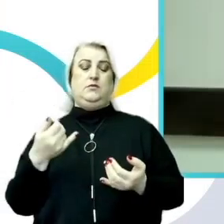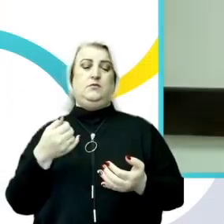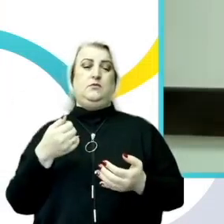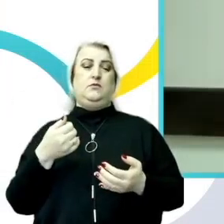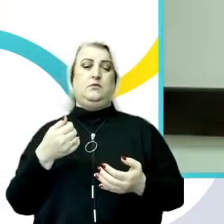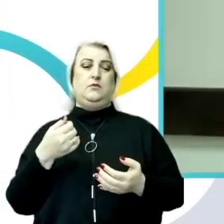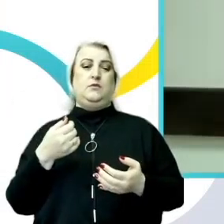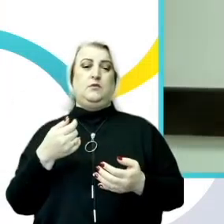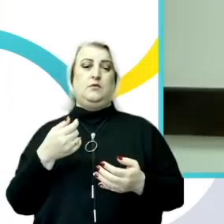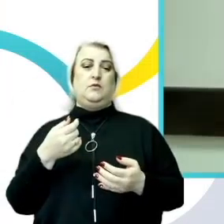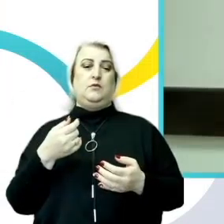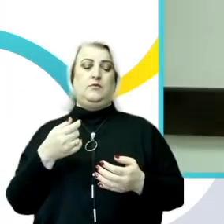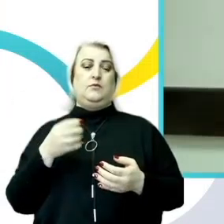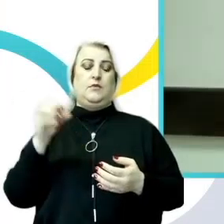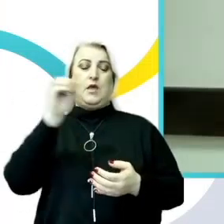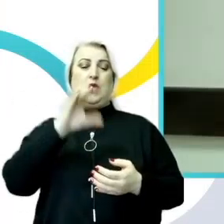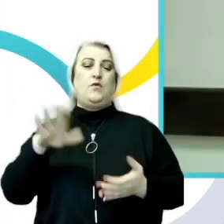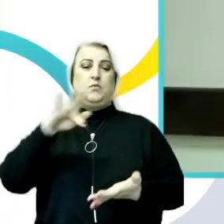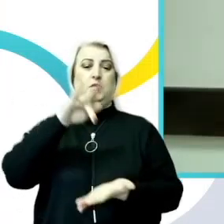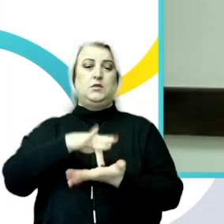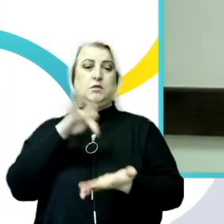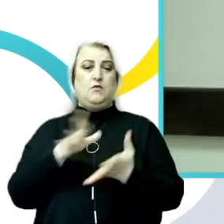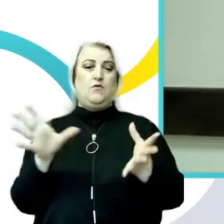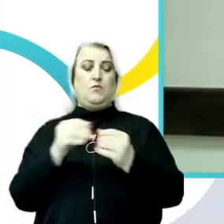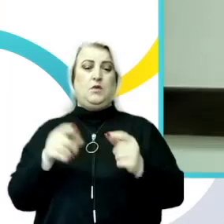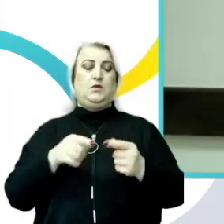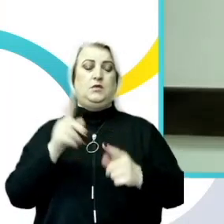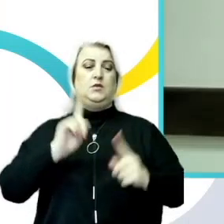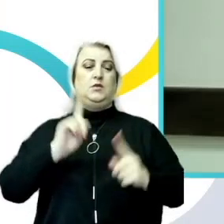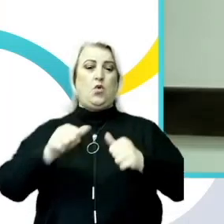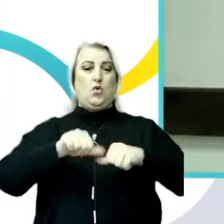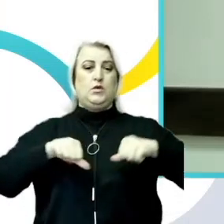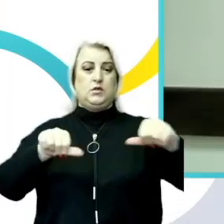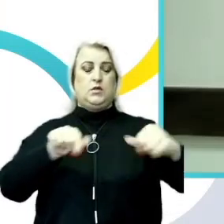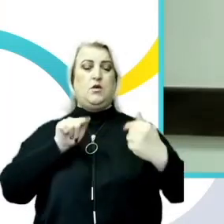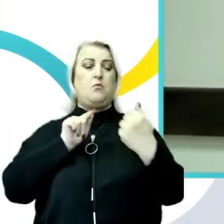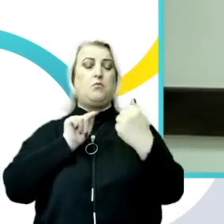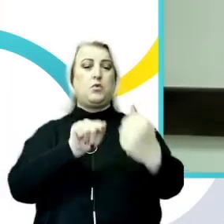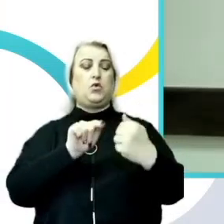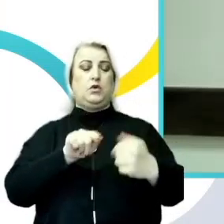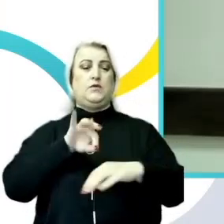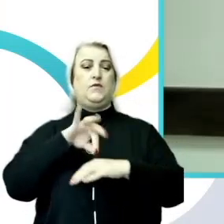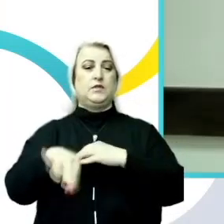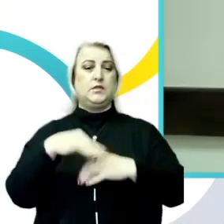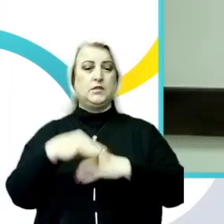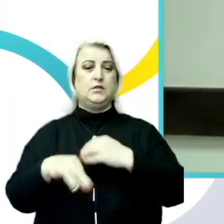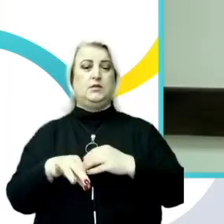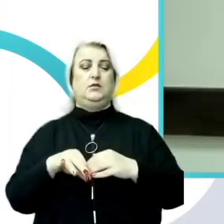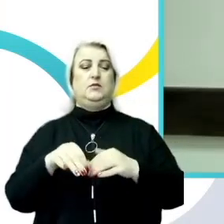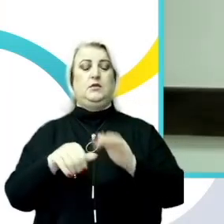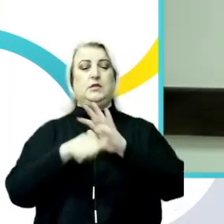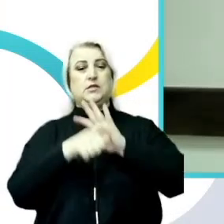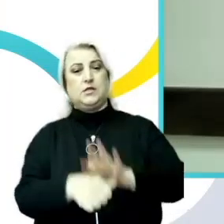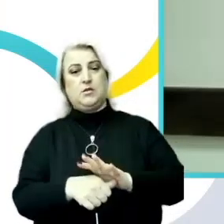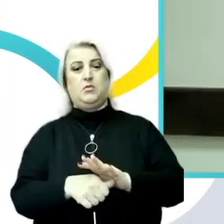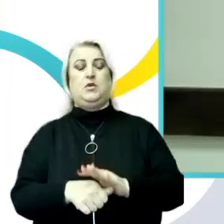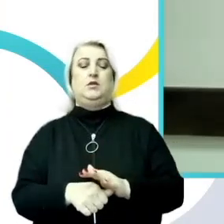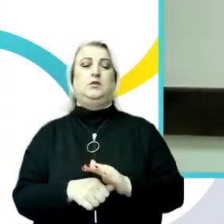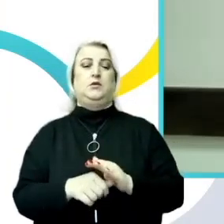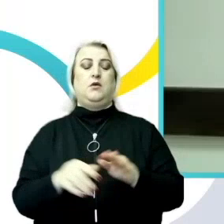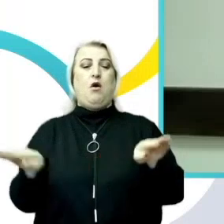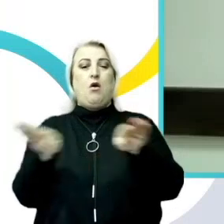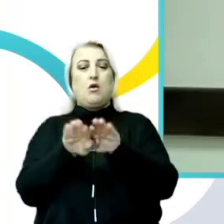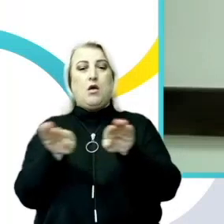pentru Nezvoltare, în colaborare cu Consiliul pentru Prevenirea și Eliminarea Discriminării și Asigurarea Egalității, implementează